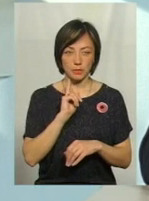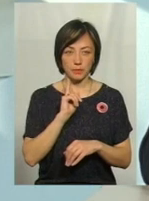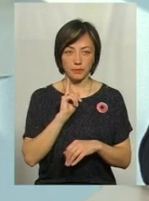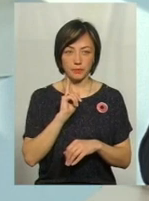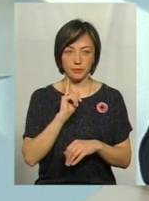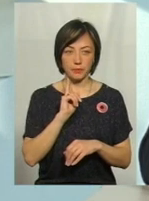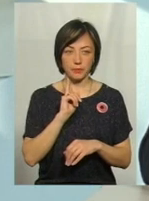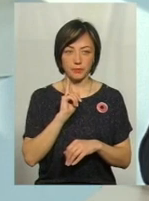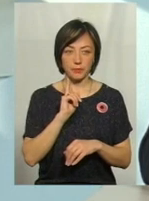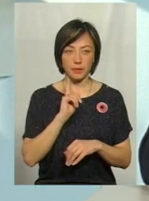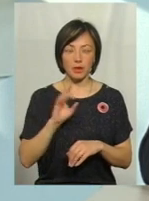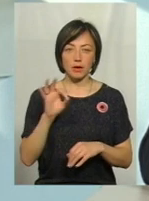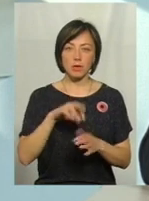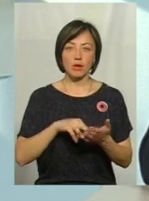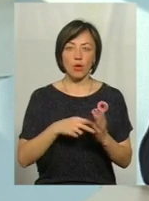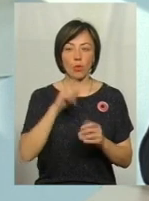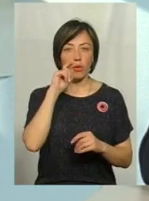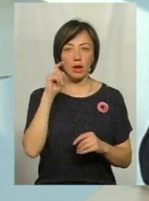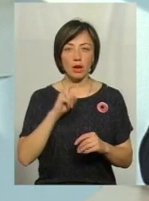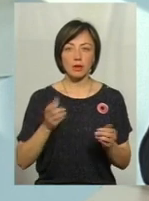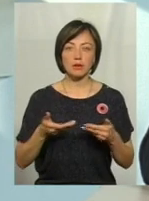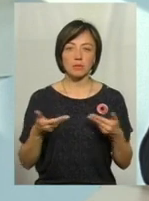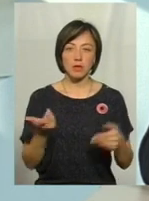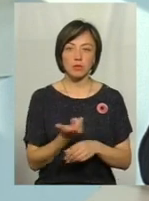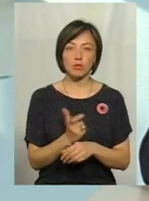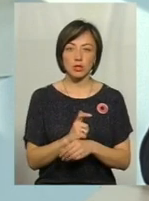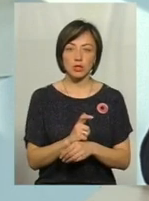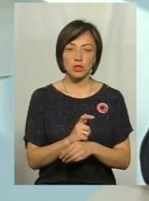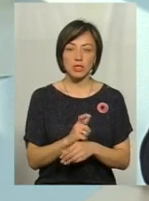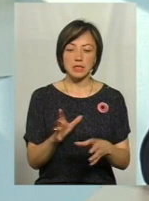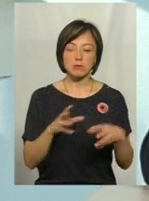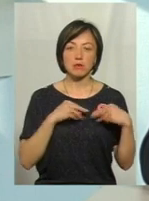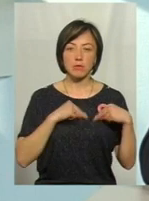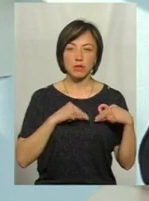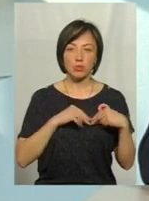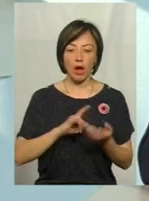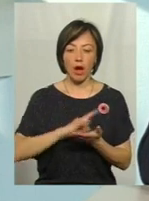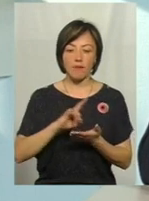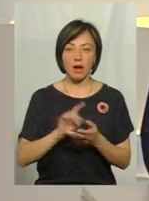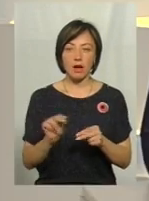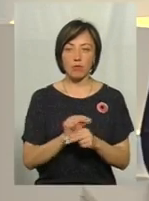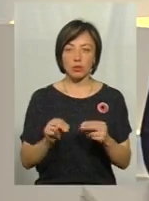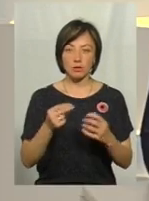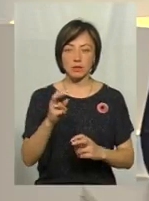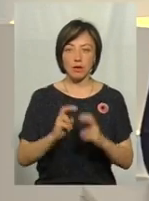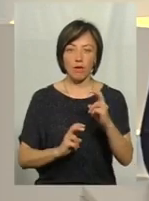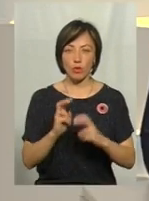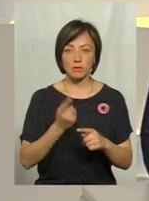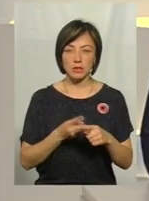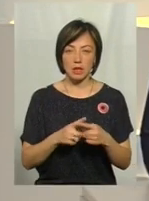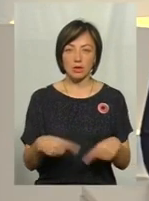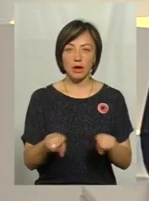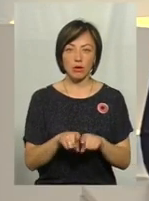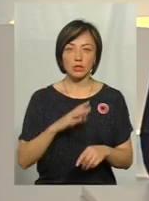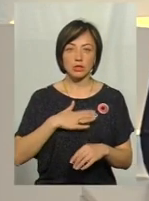От в плані України ми більше співпрацюємо з авіаремонтними заводами, до речі, це також